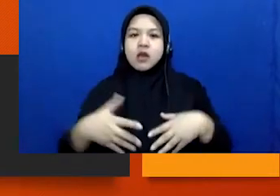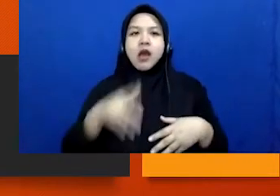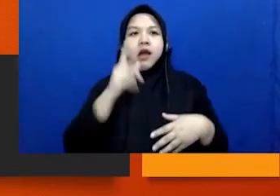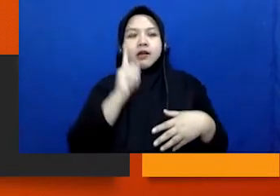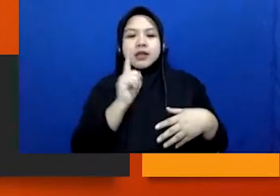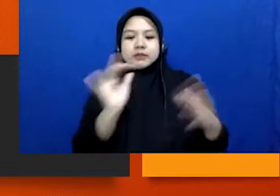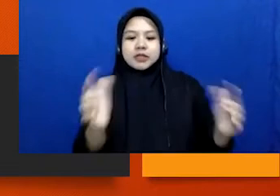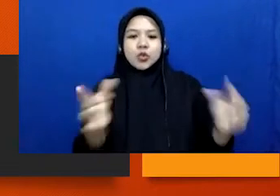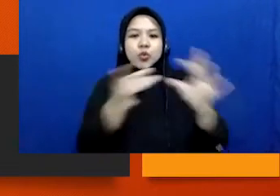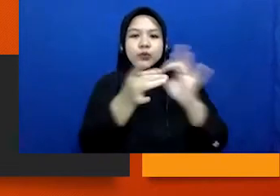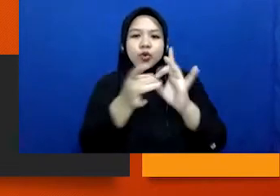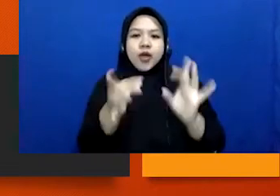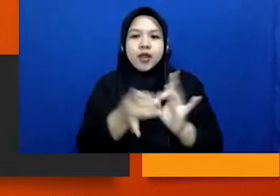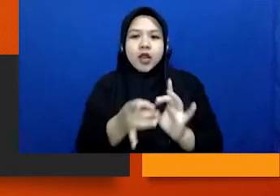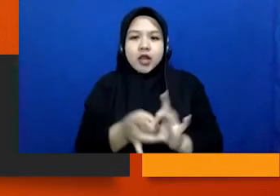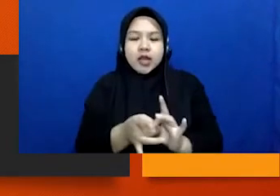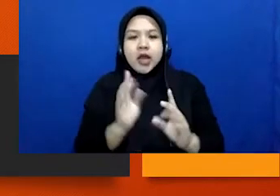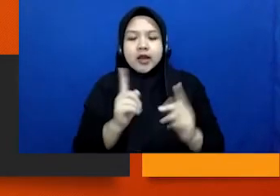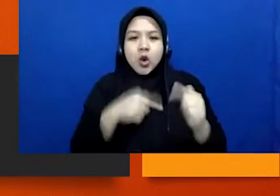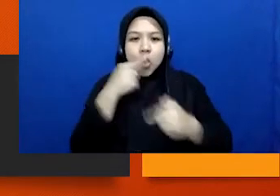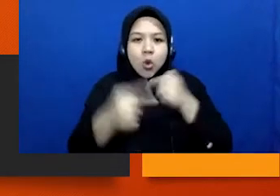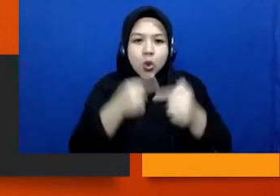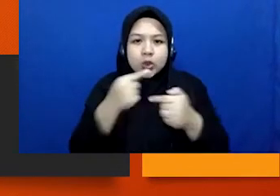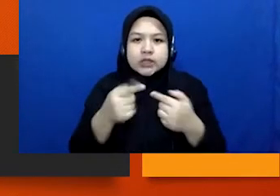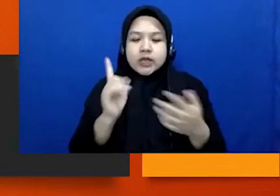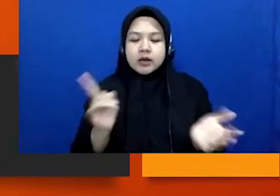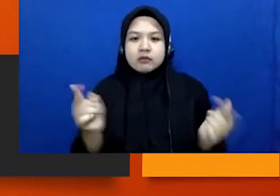Ada kaitan, ada kronologi, ada benang merah.